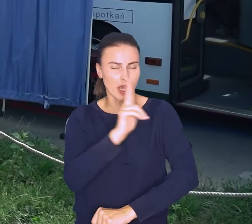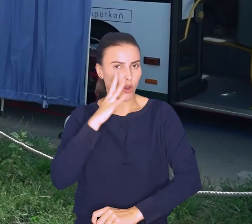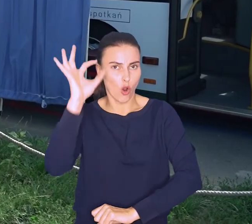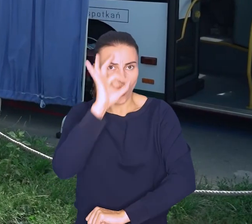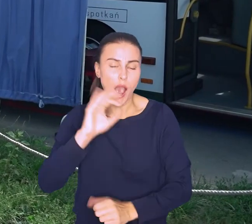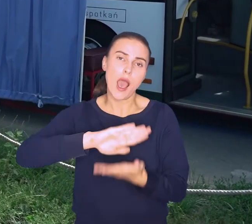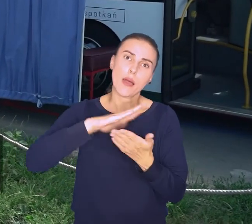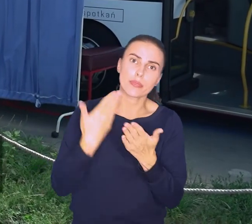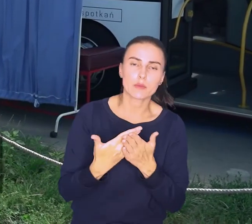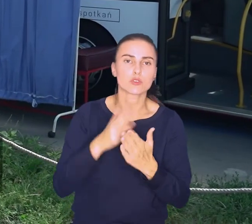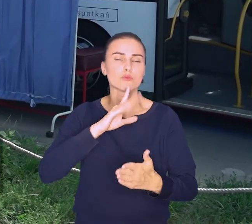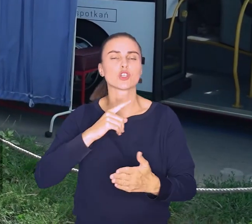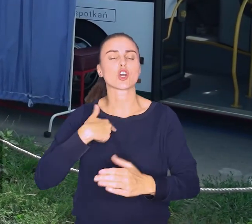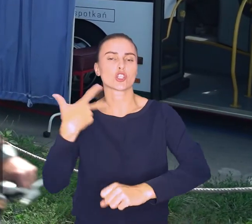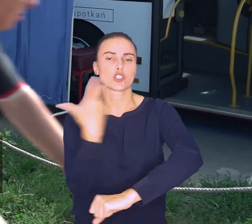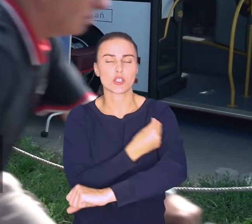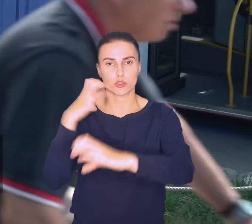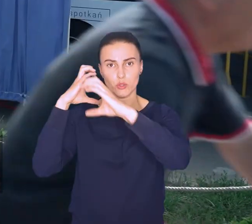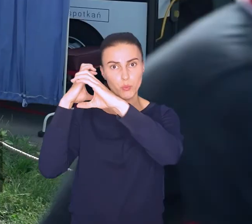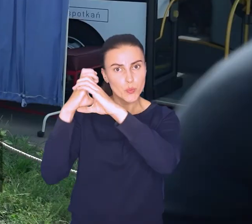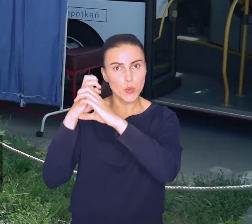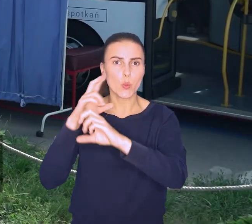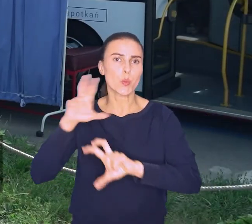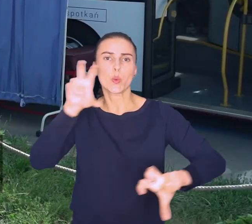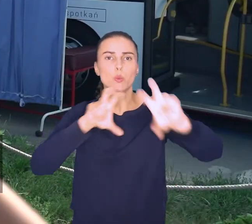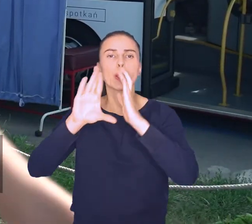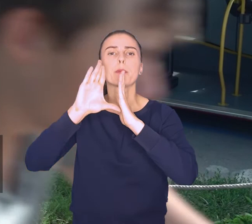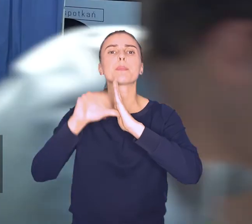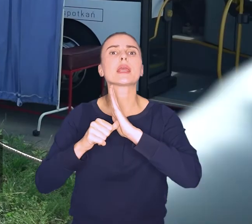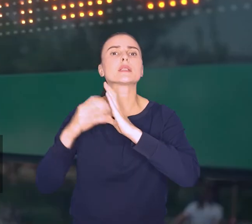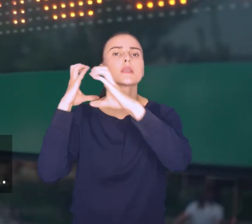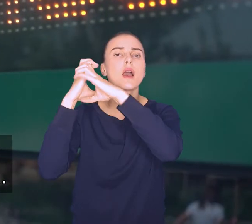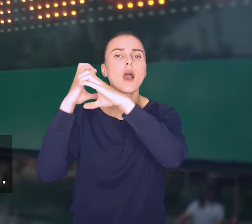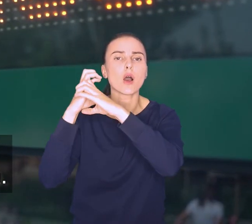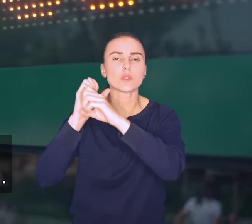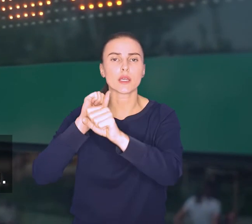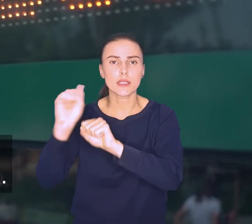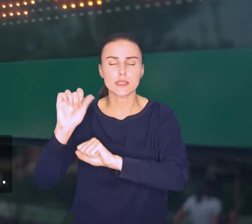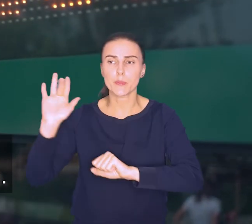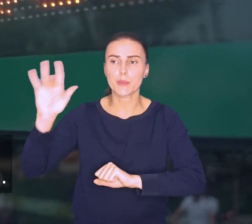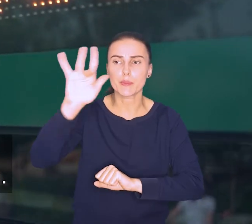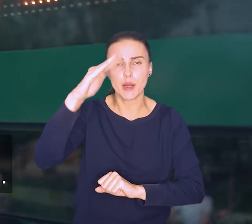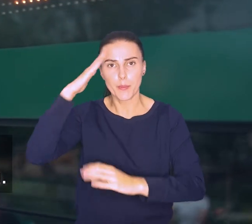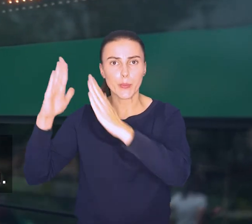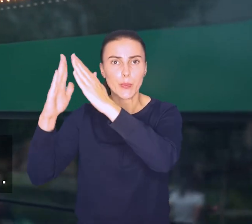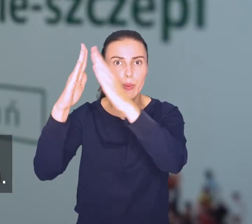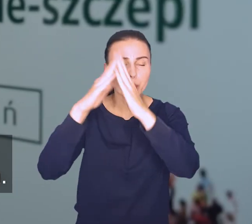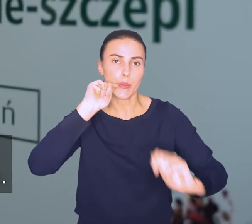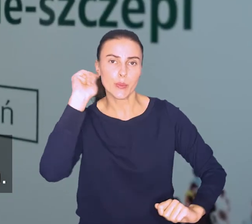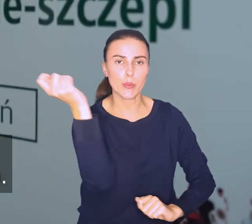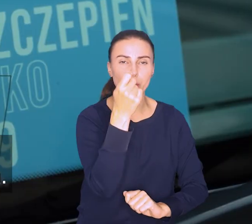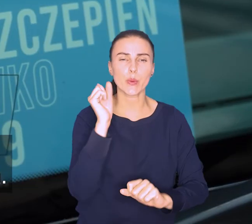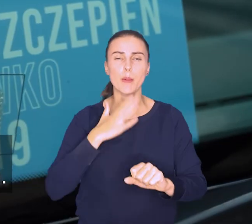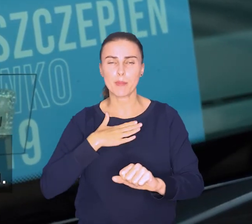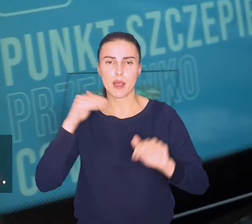przy pomocy szczepciobusa, czyli specjalnego mobilnego punktu szczepień w miejskim autobusie, który jeździ po wrocławskich osiedlach i dociera do